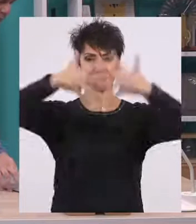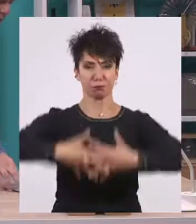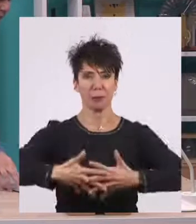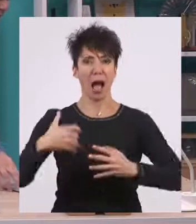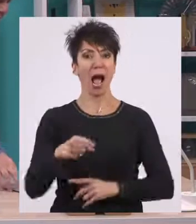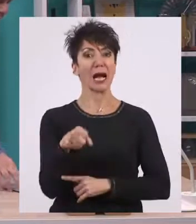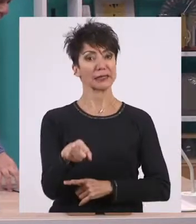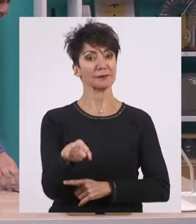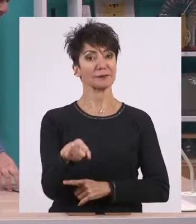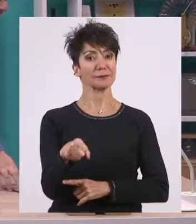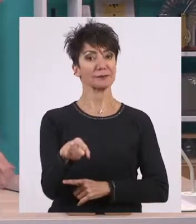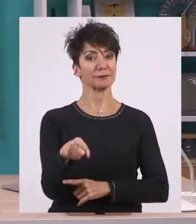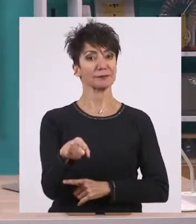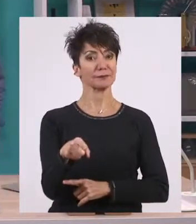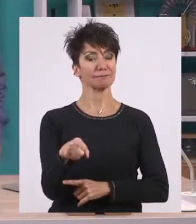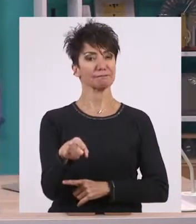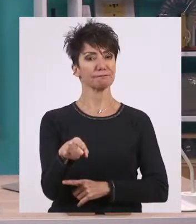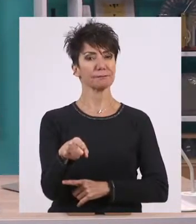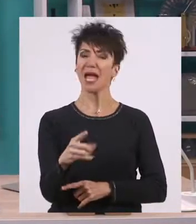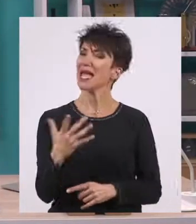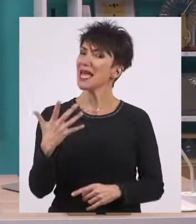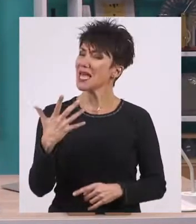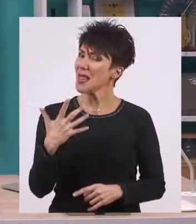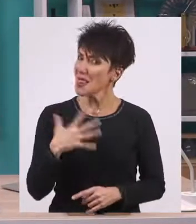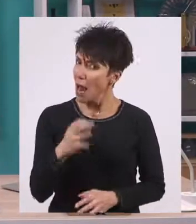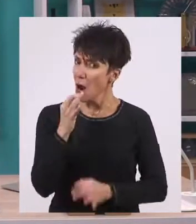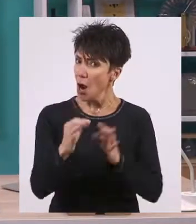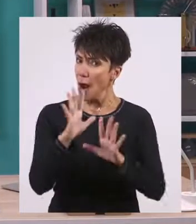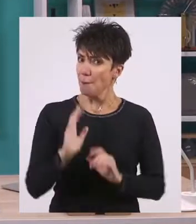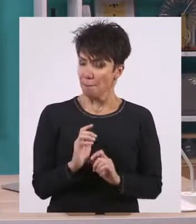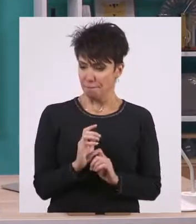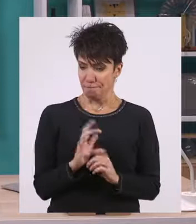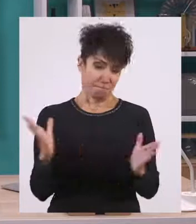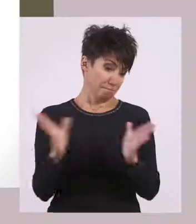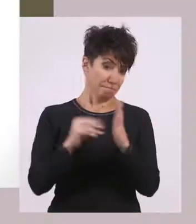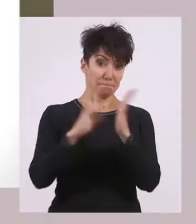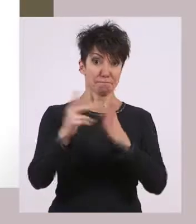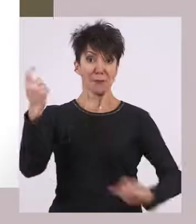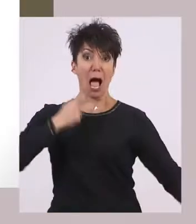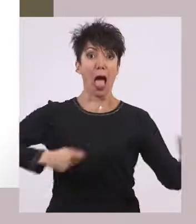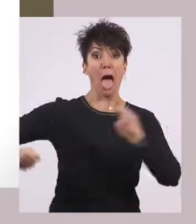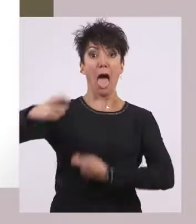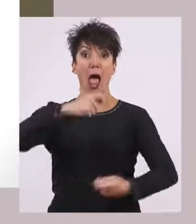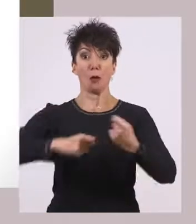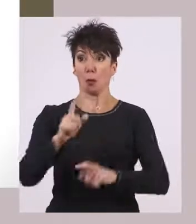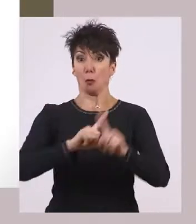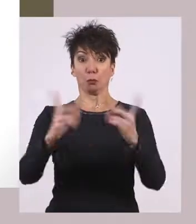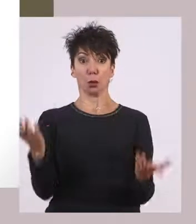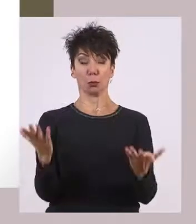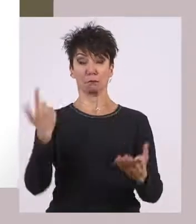Ποιοι όμως ήταν αυτοί οι οποίοι ασκούσαν το εμπόριο, εφόσον οι Σπαρτιάτες